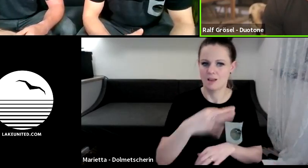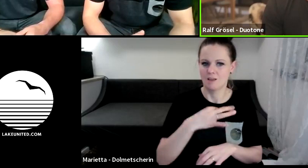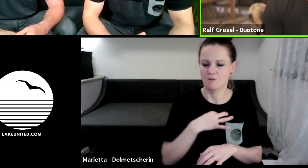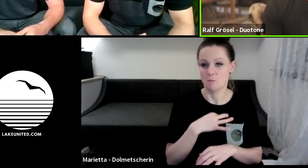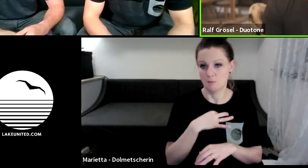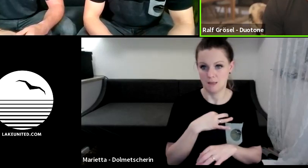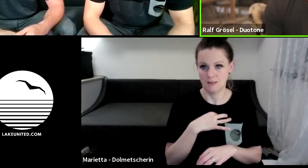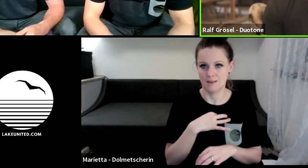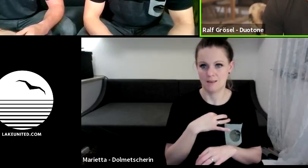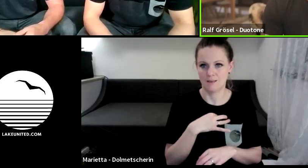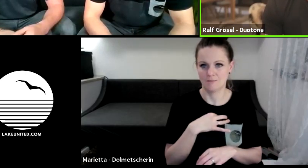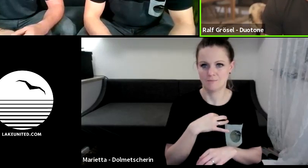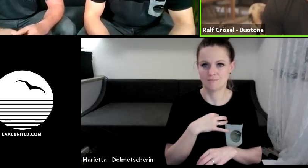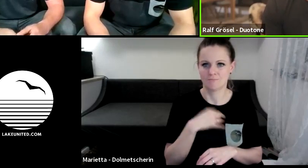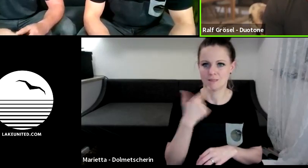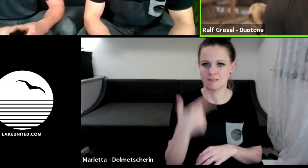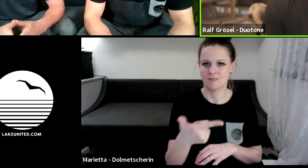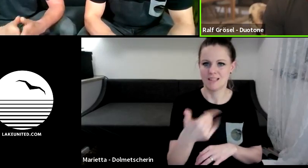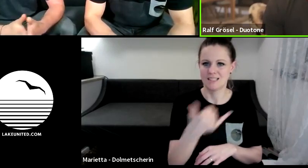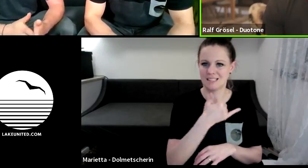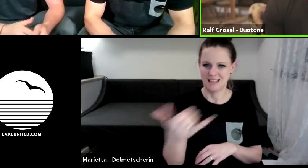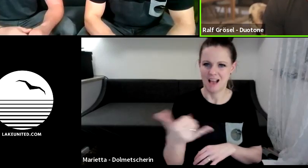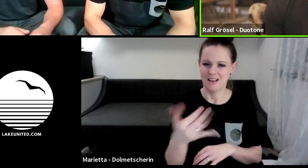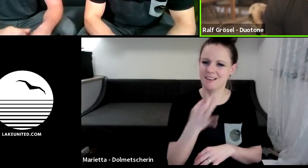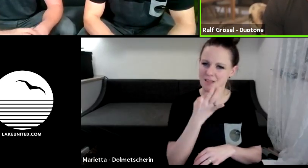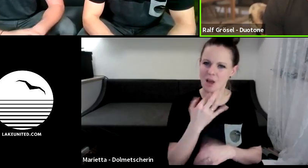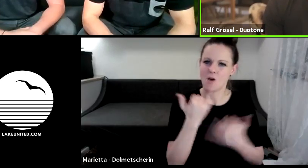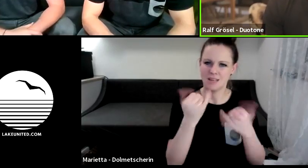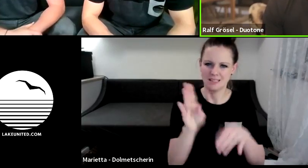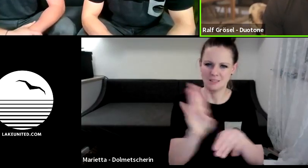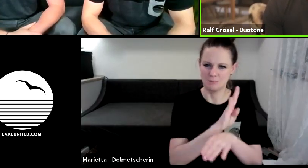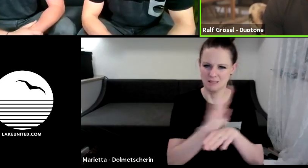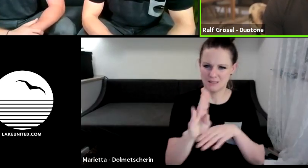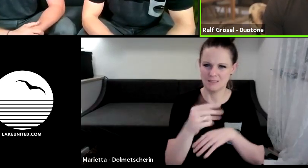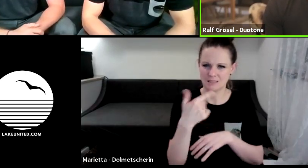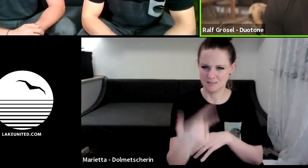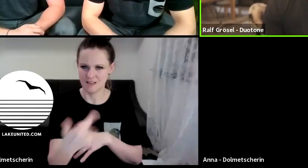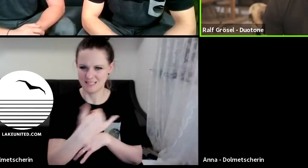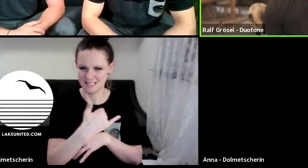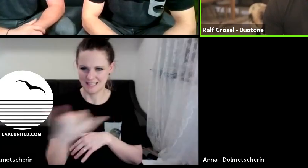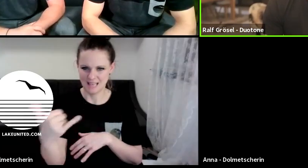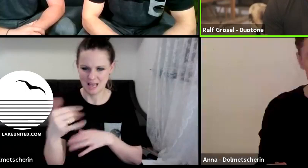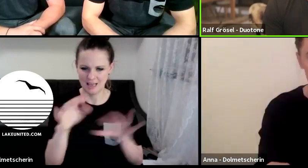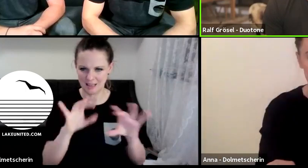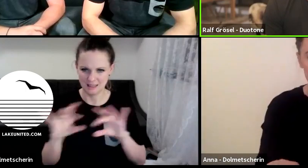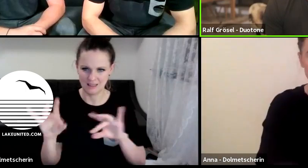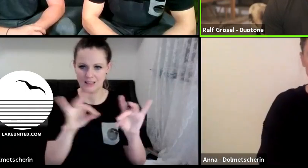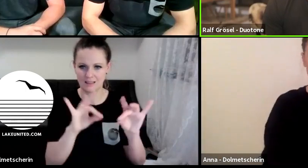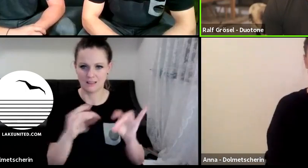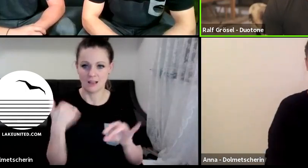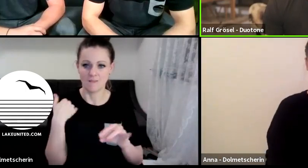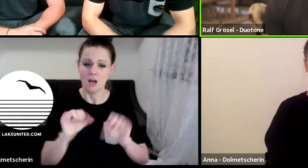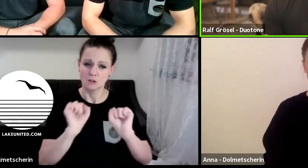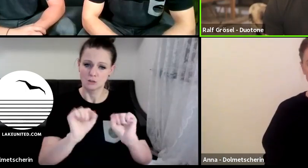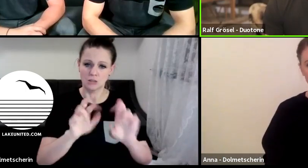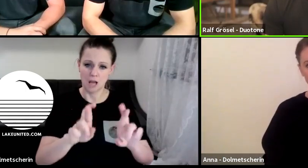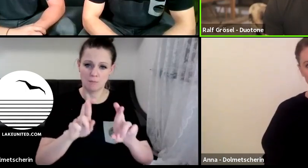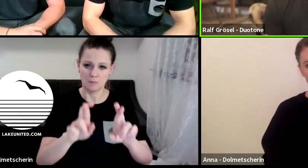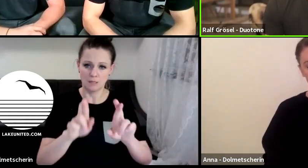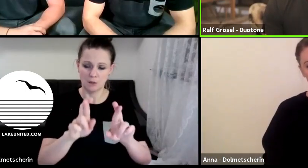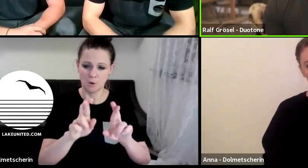20 Jahre lang, also genau 20 Jahre in diesem Business tätig und habe eigentlich immer darauf gehofft, mit